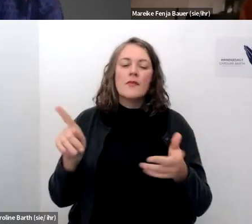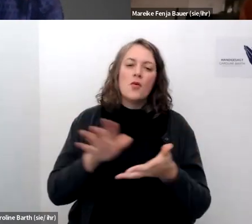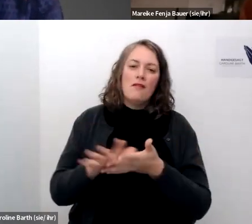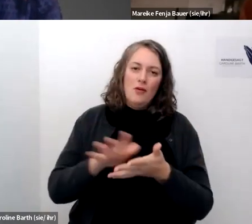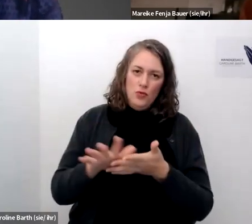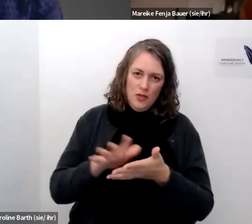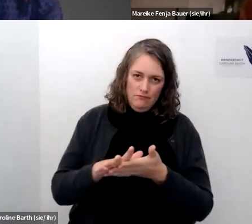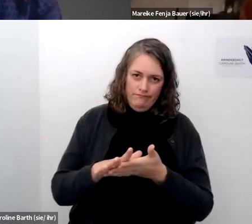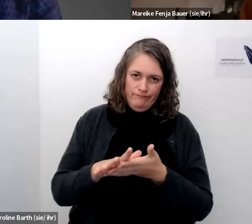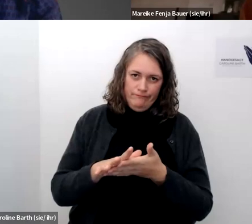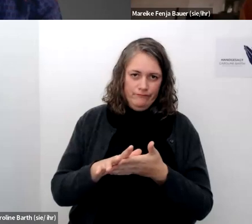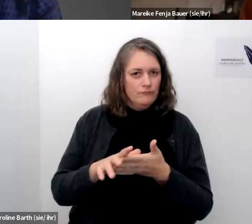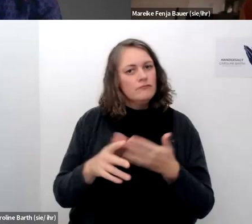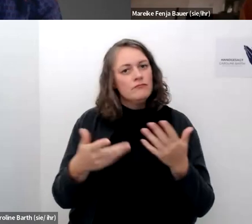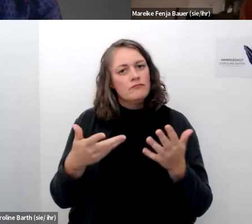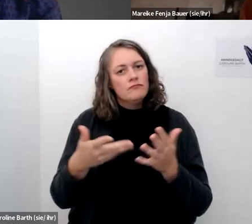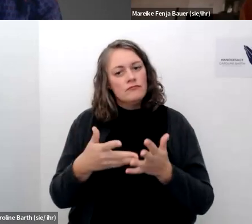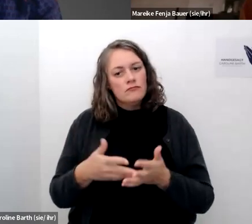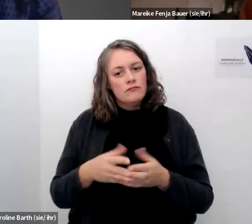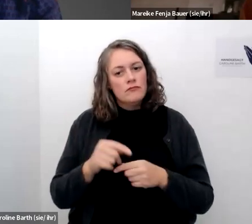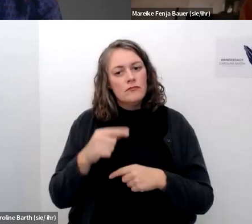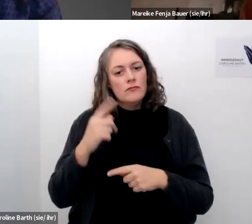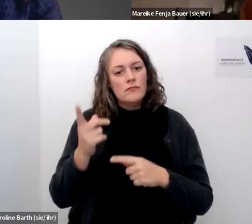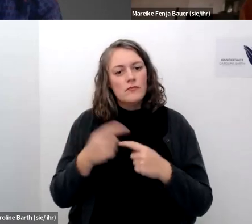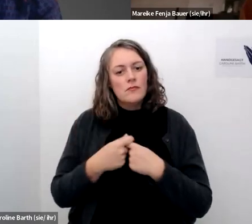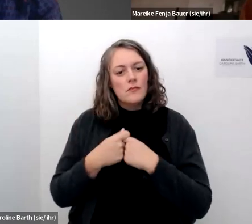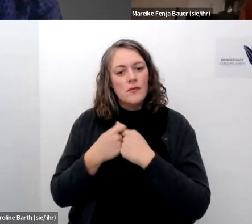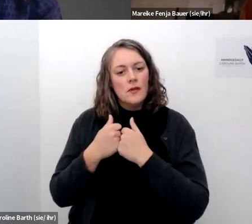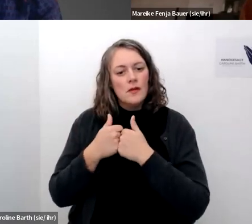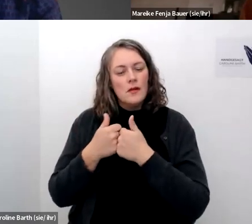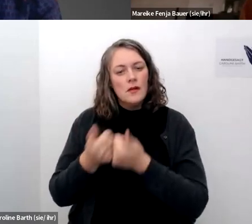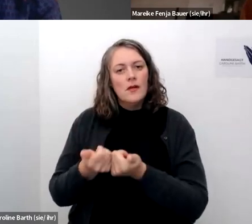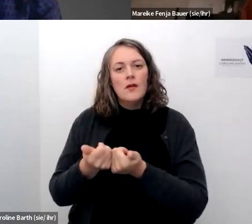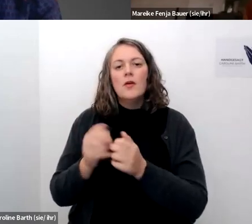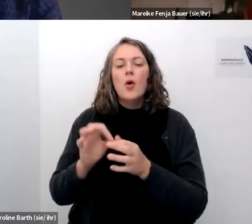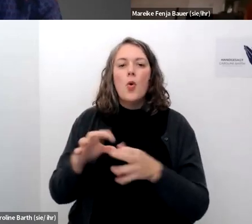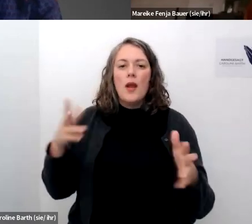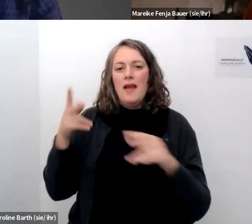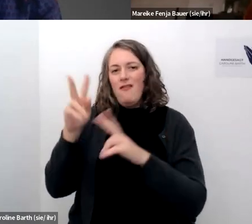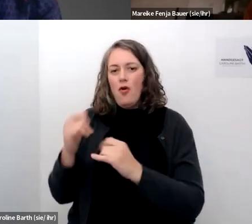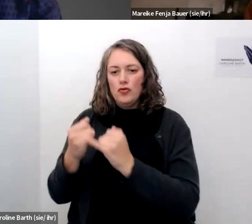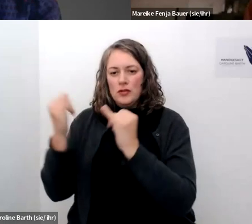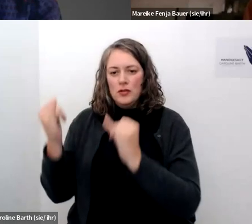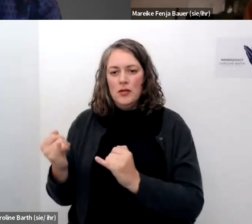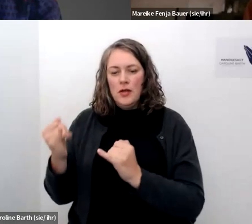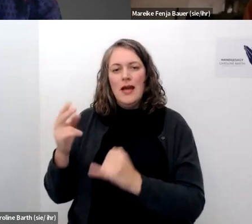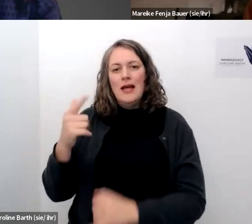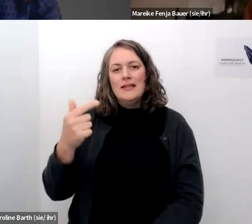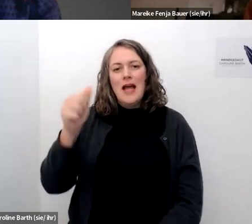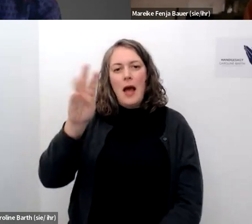wird unser verbundprojekt wird nämlich begleitet durch das unabhängige forschungsinstitut kamino